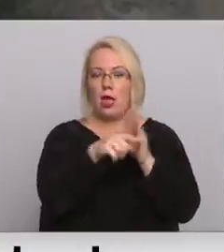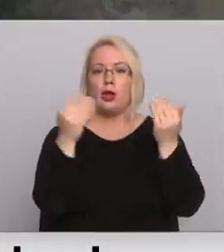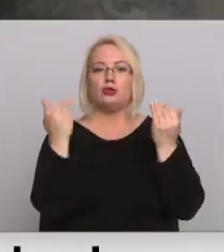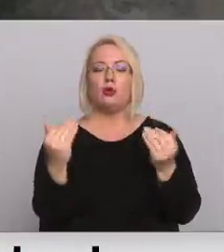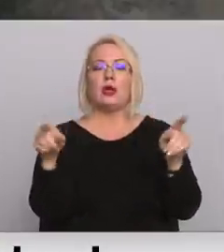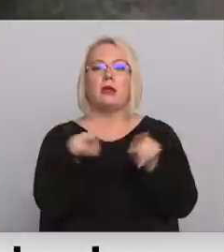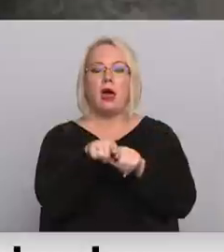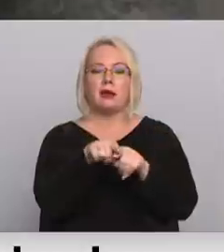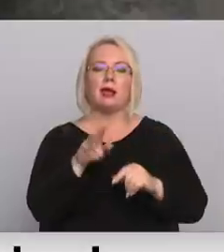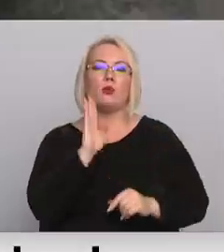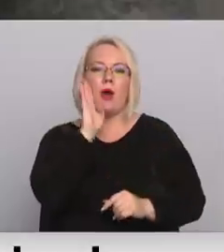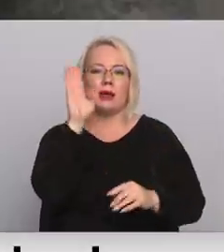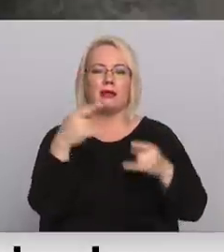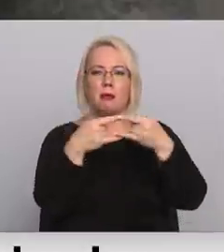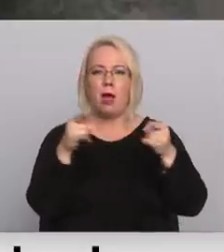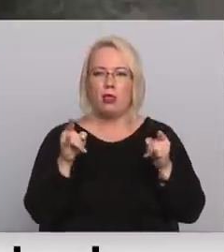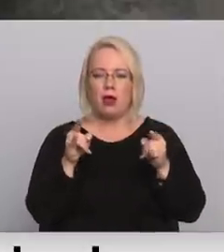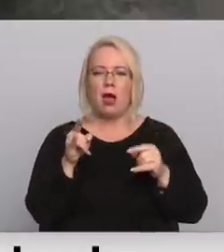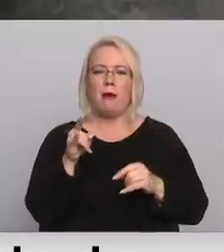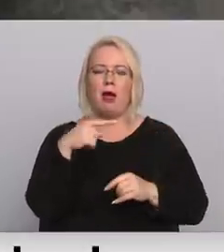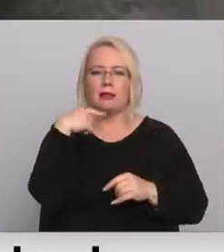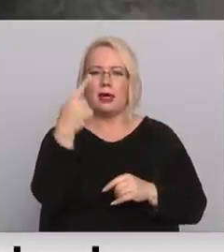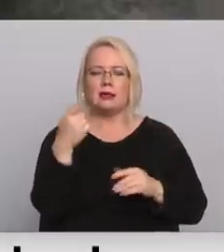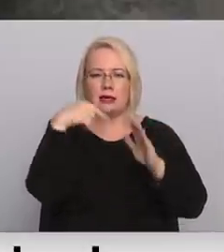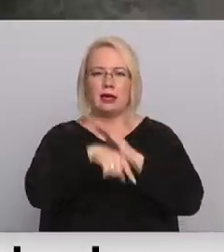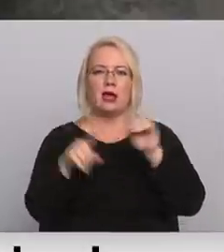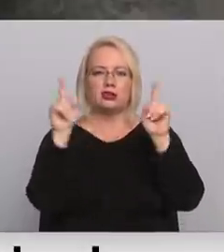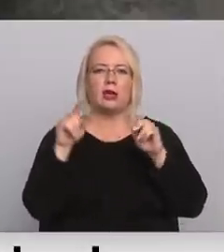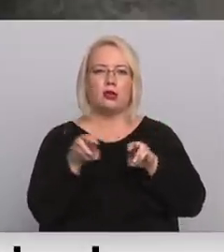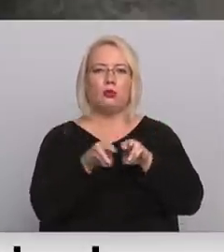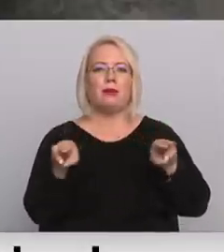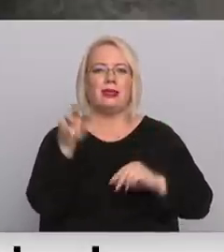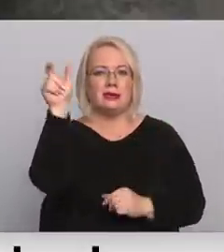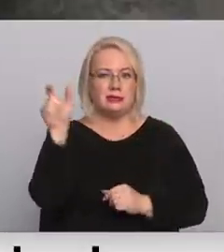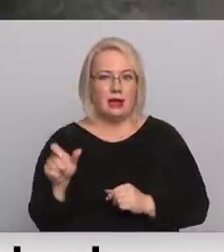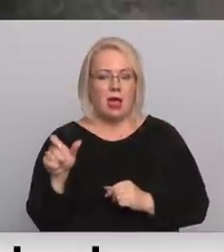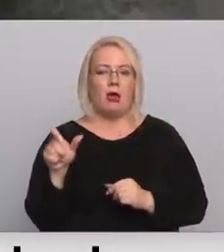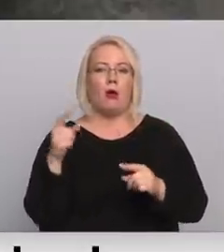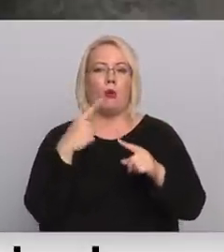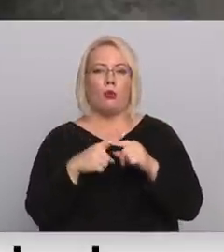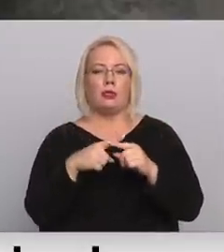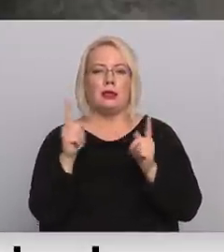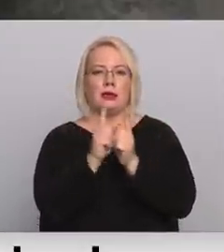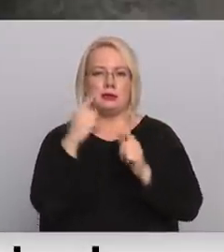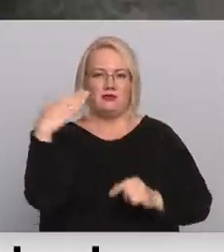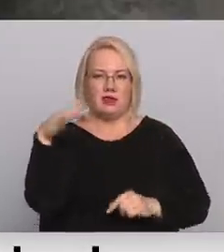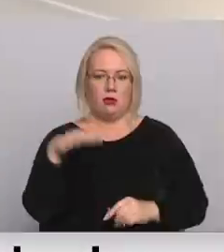mūsu raidījumā rīta panrām plaši runāja iekšķietu ministri Mariju Golubeve un lūdzu video.